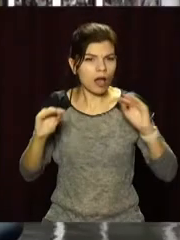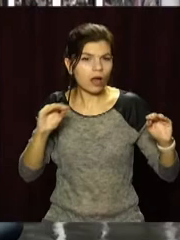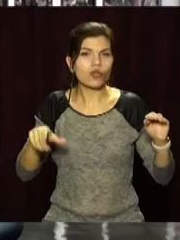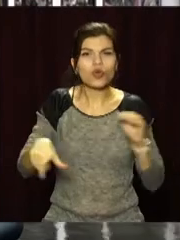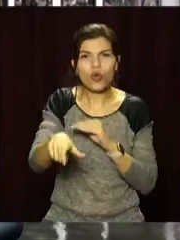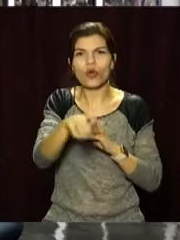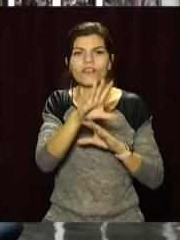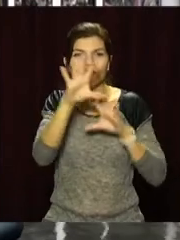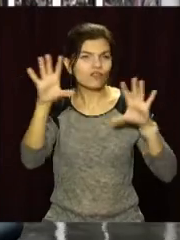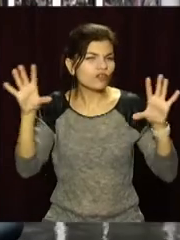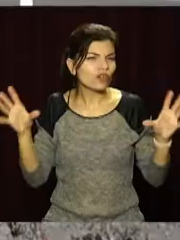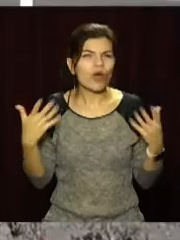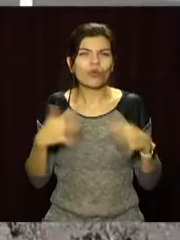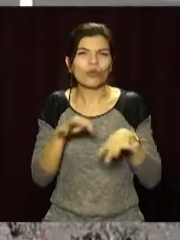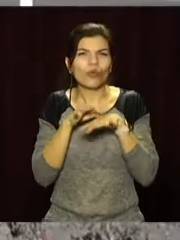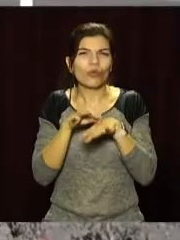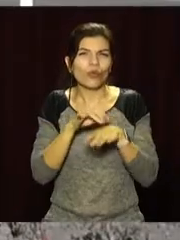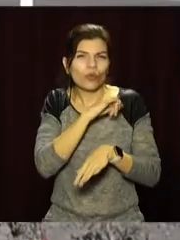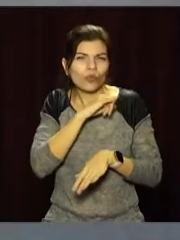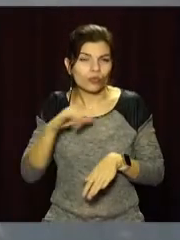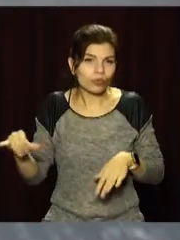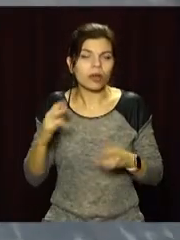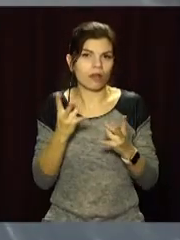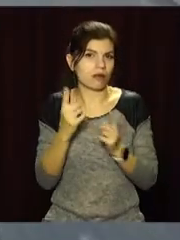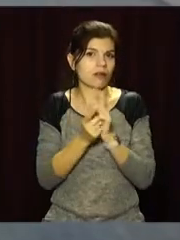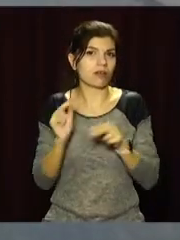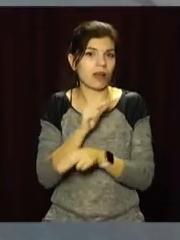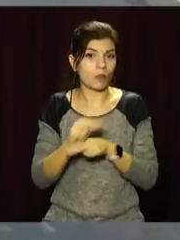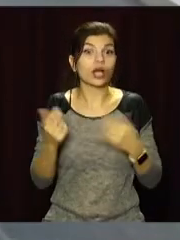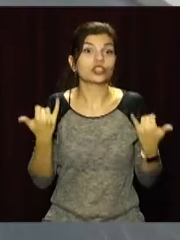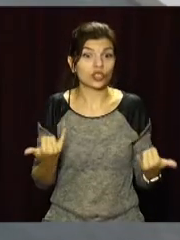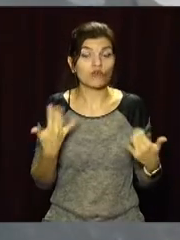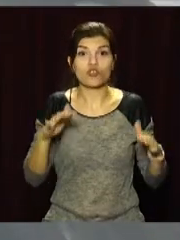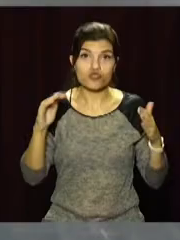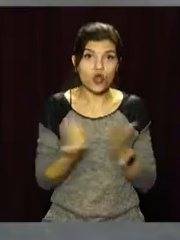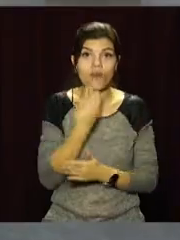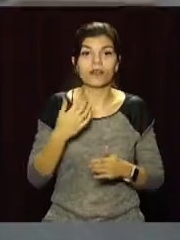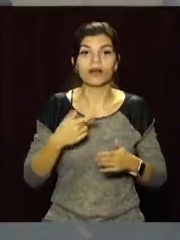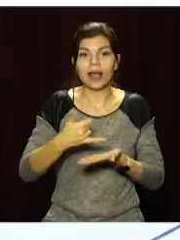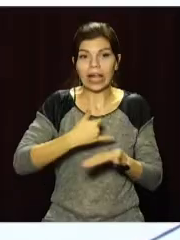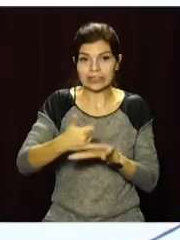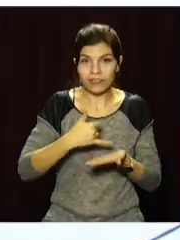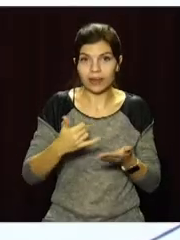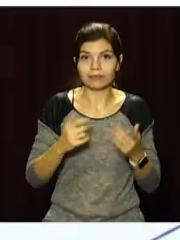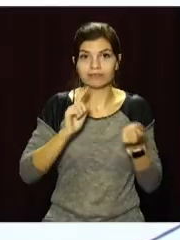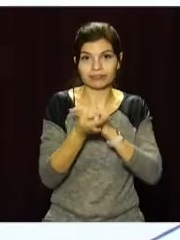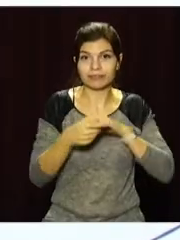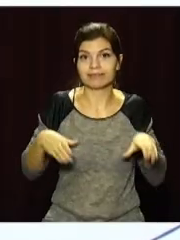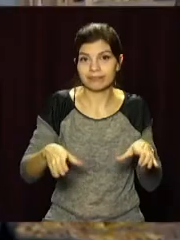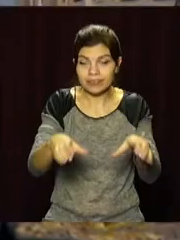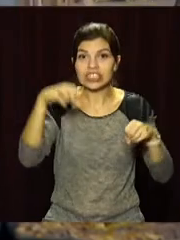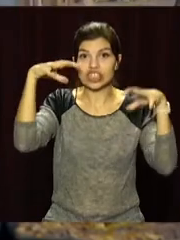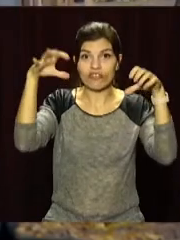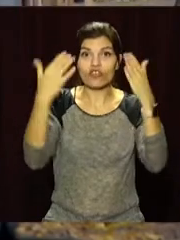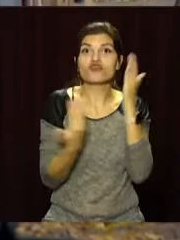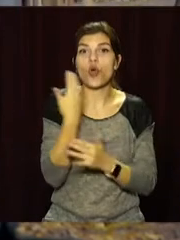доріжки морально-то фізично зносилися і потребували ремонту. Зараз в зоні відпочинку оновили асфальтне покриття, встановили сучасне освітлення,